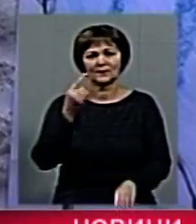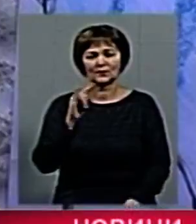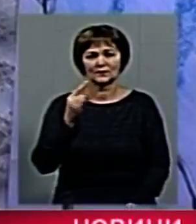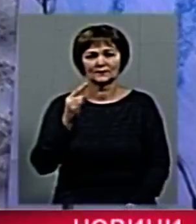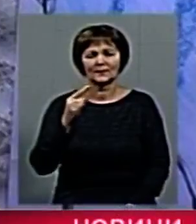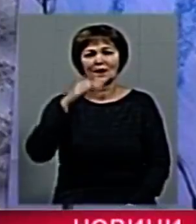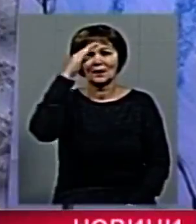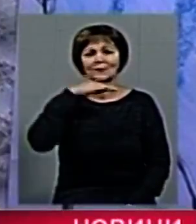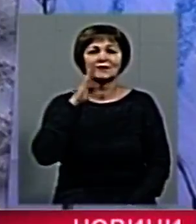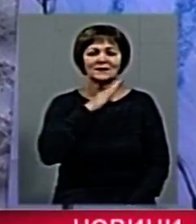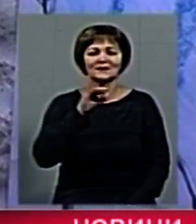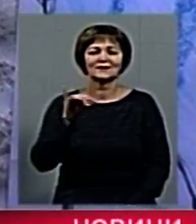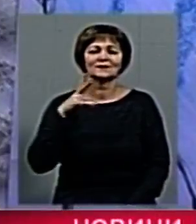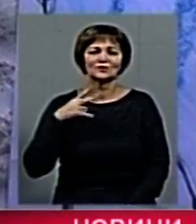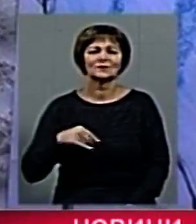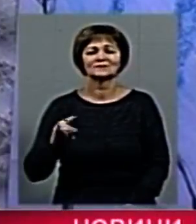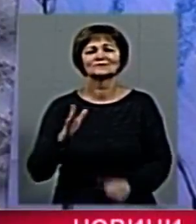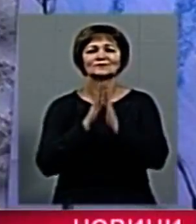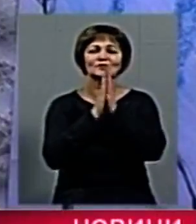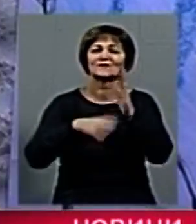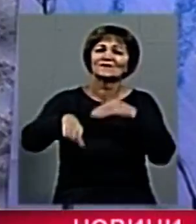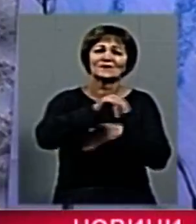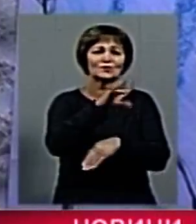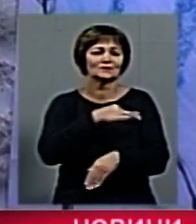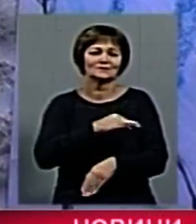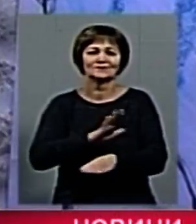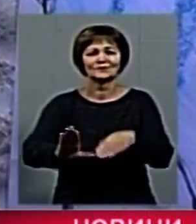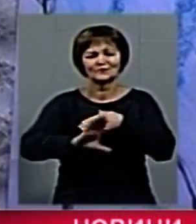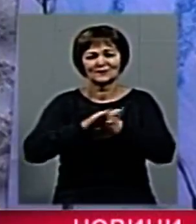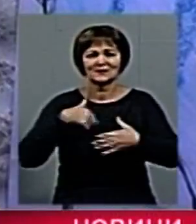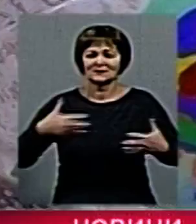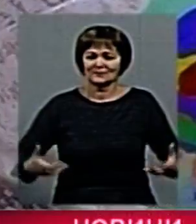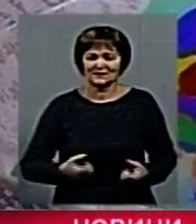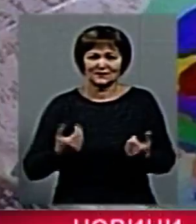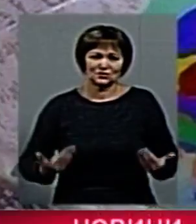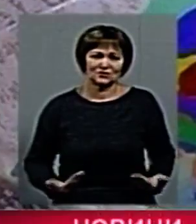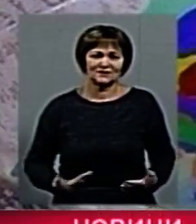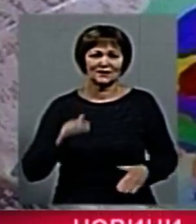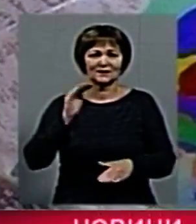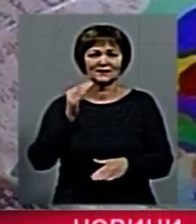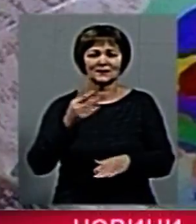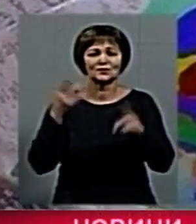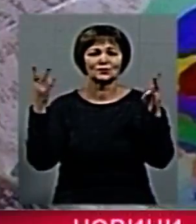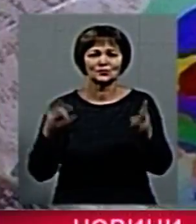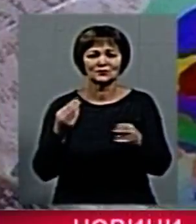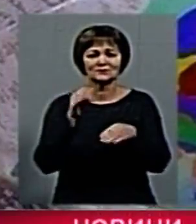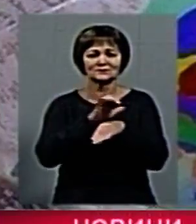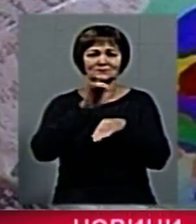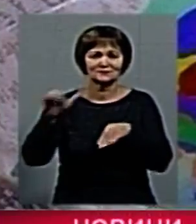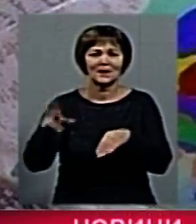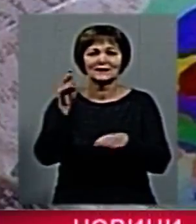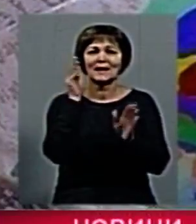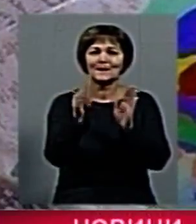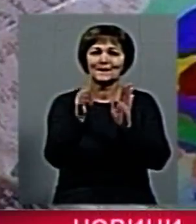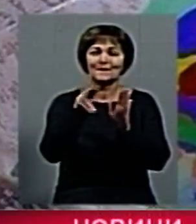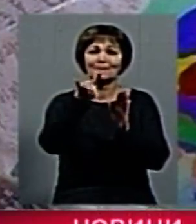Батьки Валерій і сама дівчинка звертаються до усіх небайдужих людей з проханням допомогти врятувати життя дитини. Для цього потрібно перерахувати гроші на картку